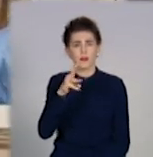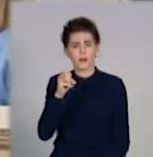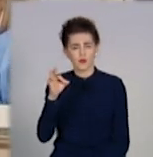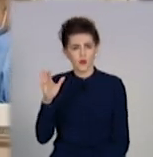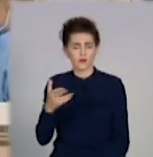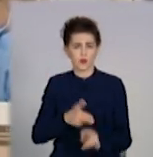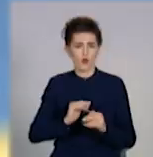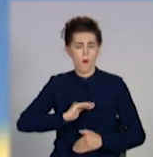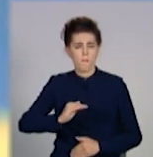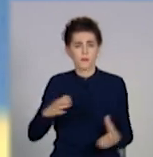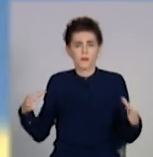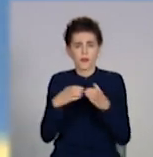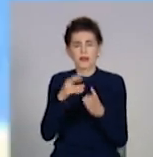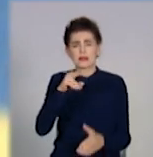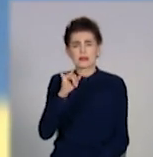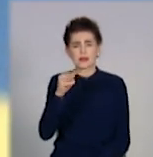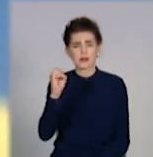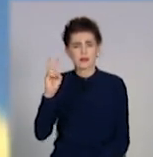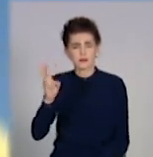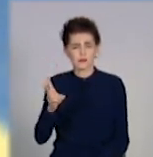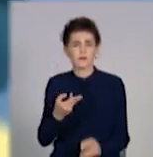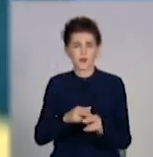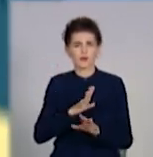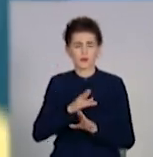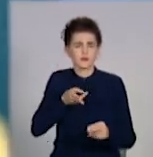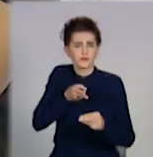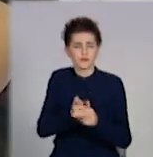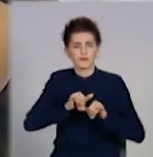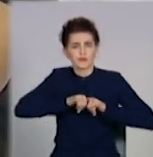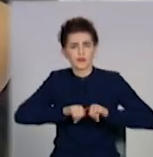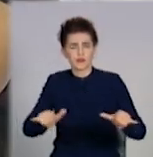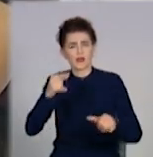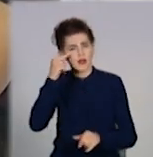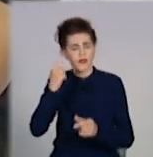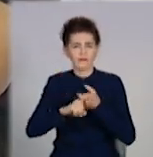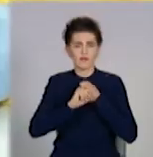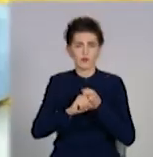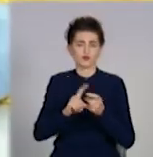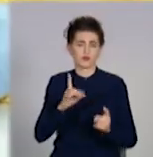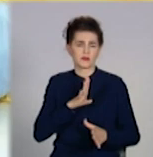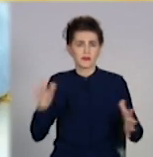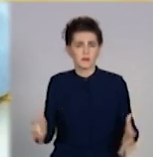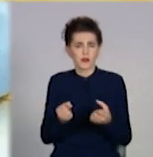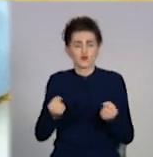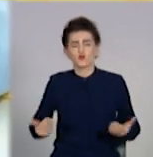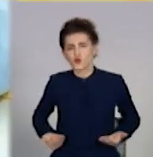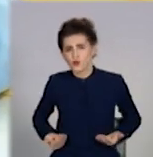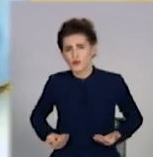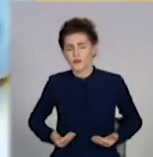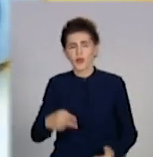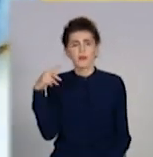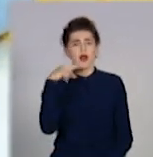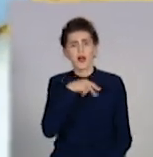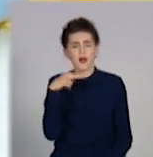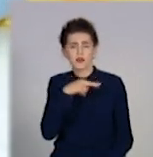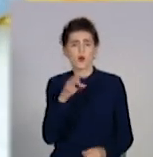За допомогою тестів лікарям вдасться швидше виявити коронавірус. Це допоможе врятувати багато життів. Ліків від пандемії ні